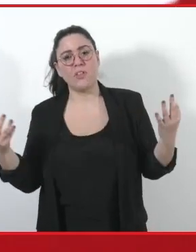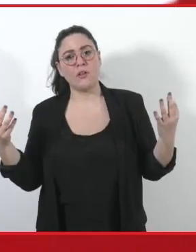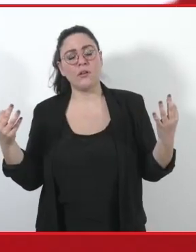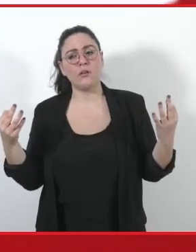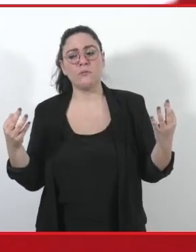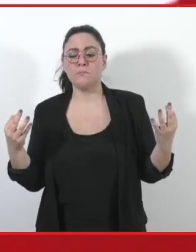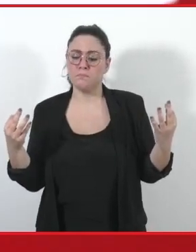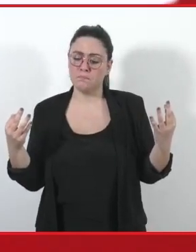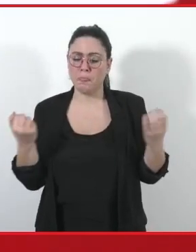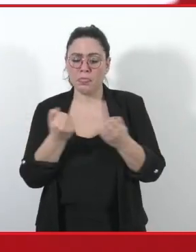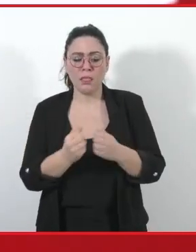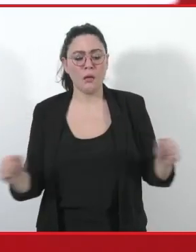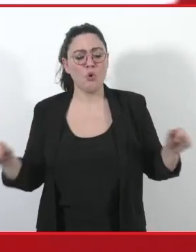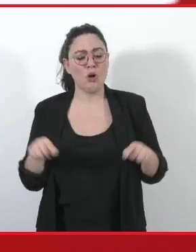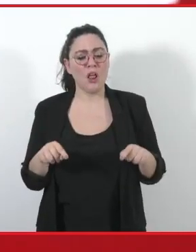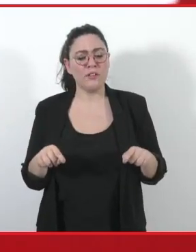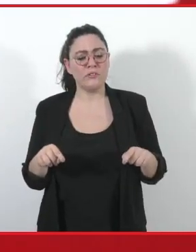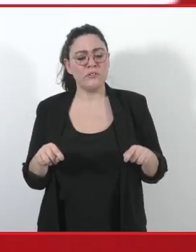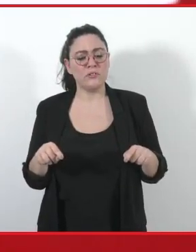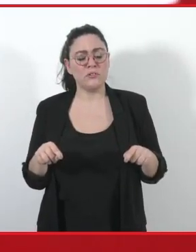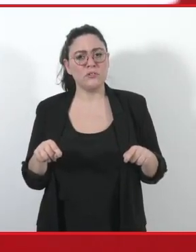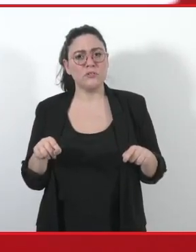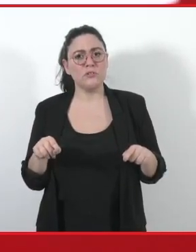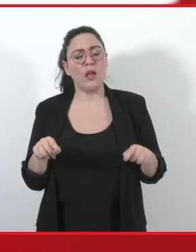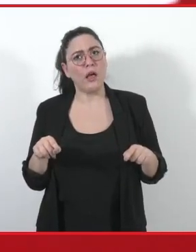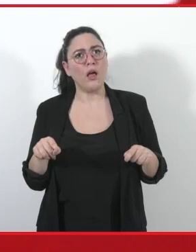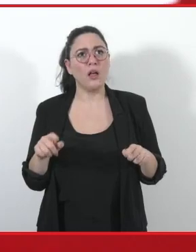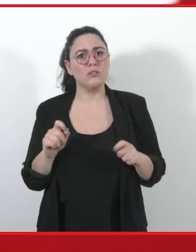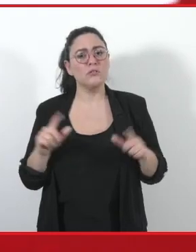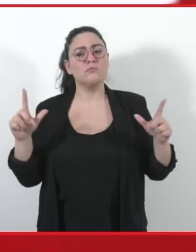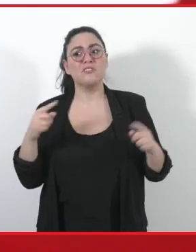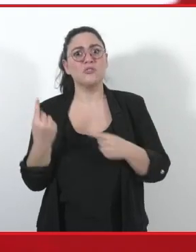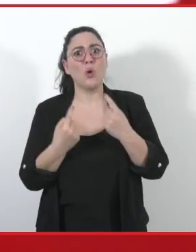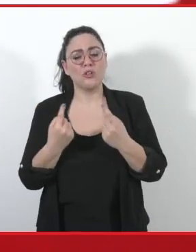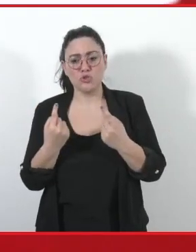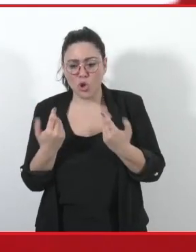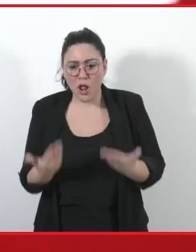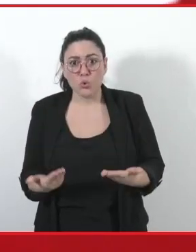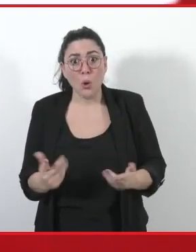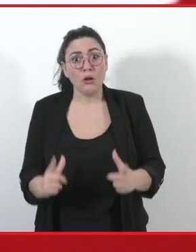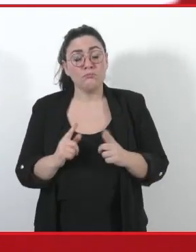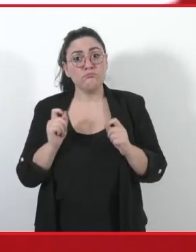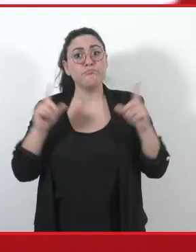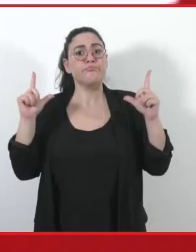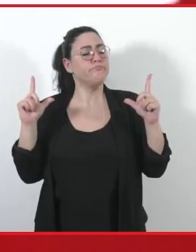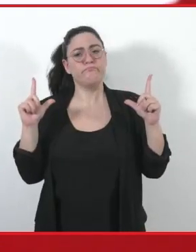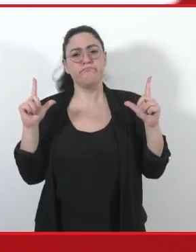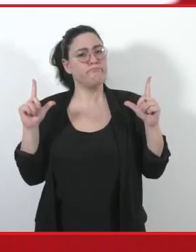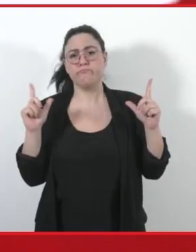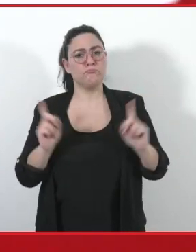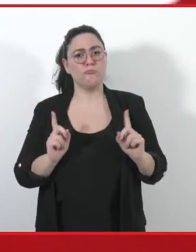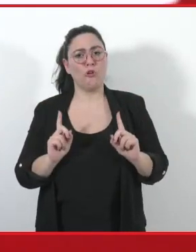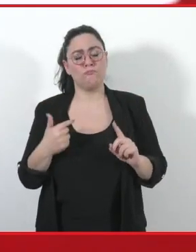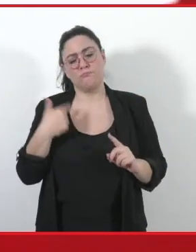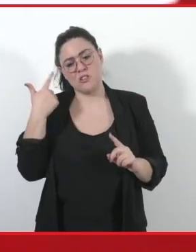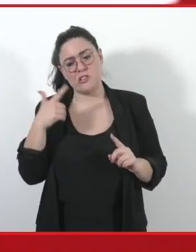dovrebbe aver sorpreso. Noi sappiamo da tempo che c'è una profonda disaffezione dei cittadini alla